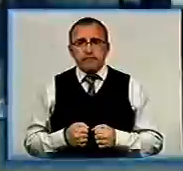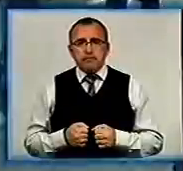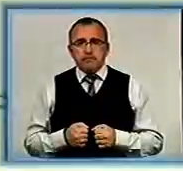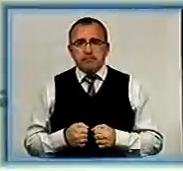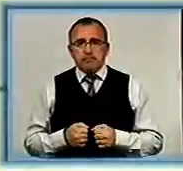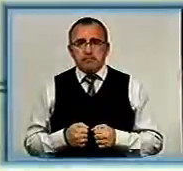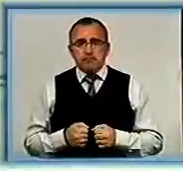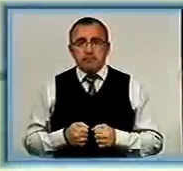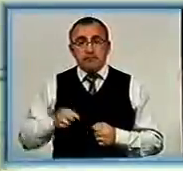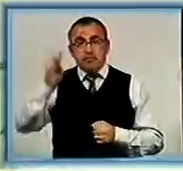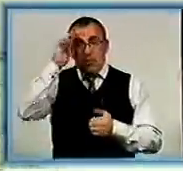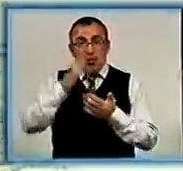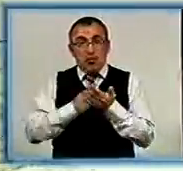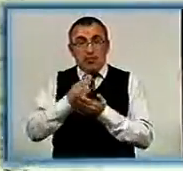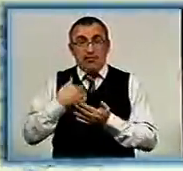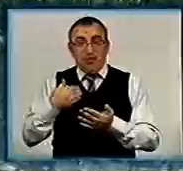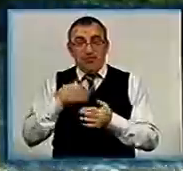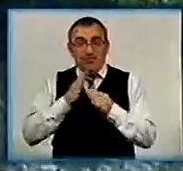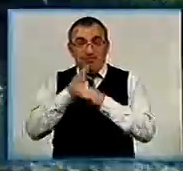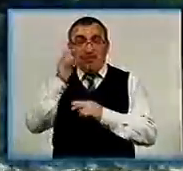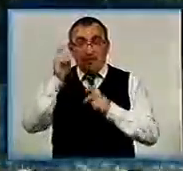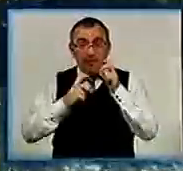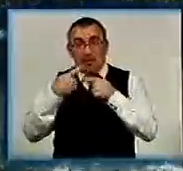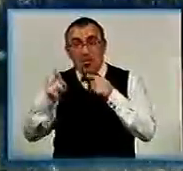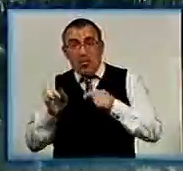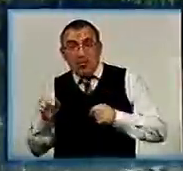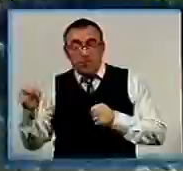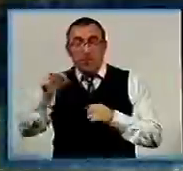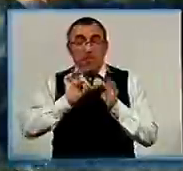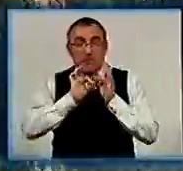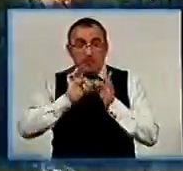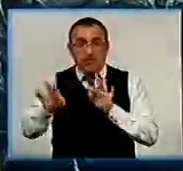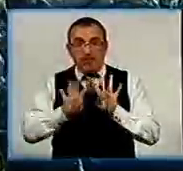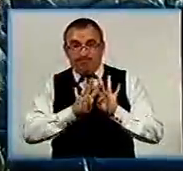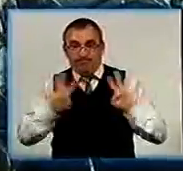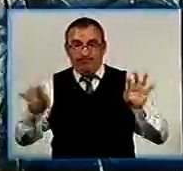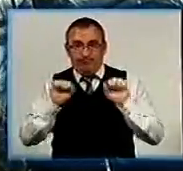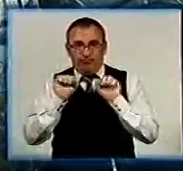Коли держслужбовець намагався потрапити на підприємство, з іншого боку, підпалили барикади.